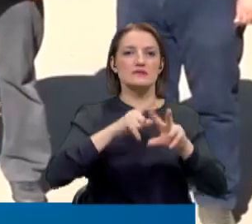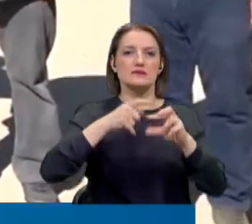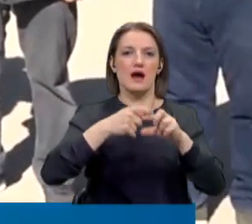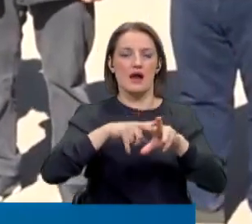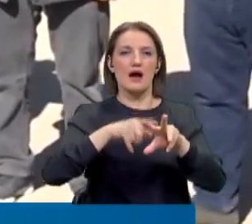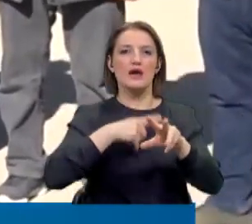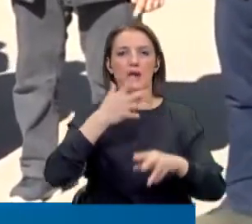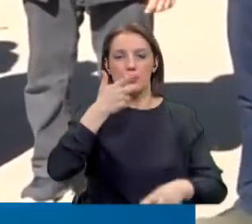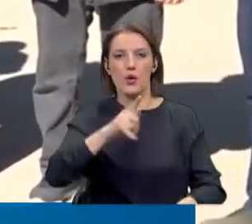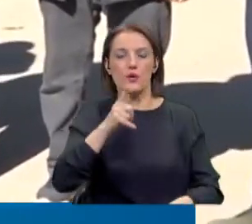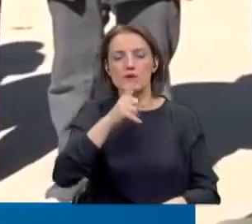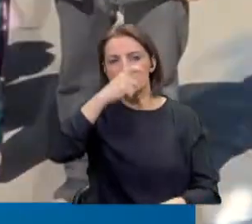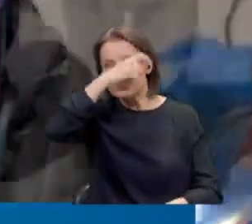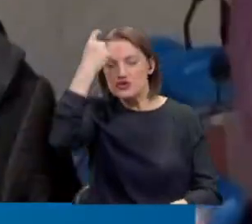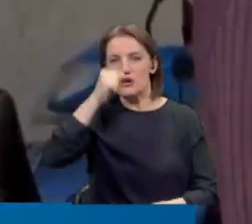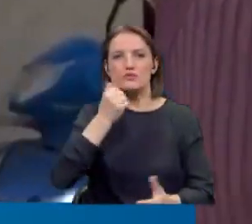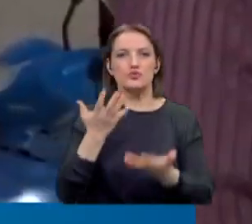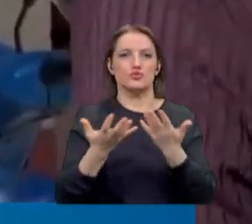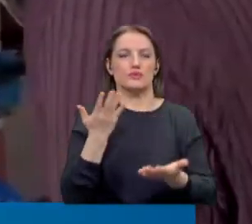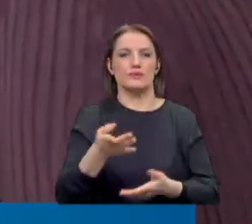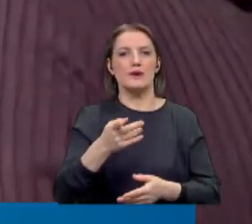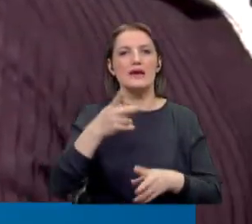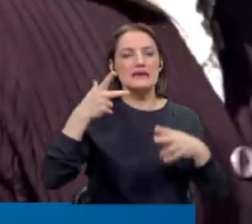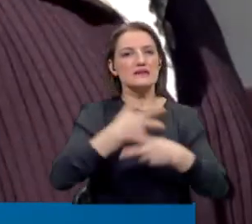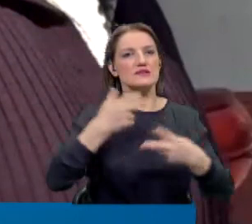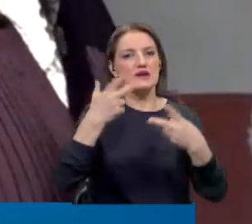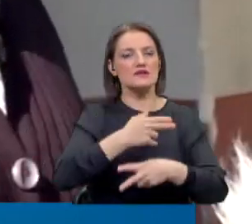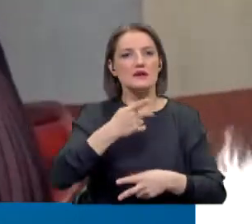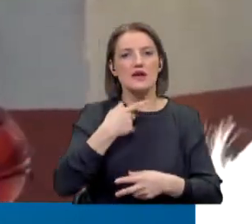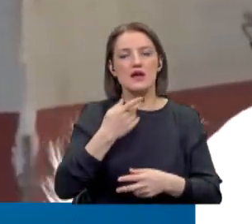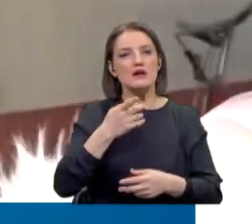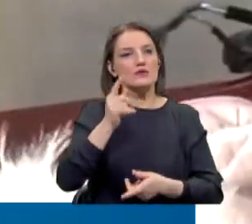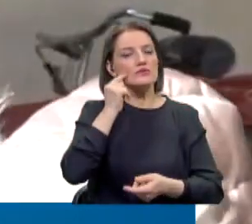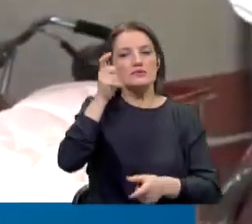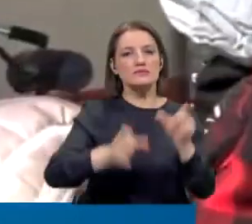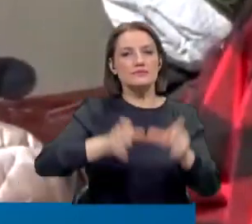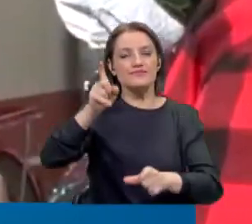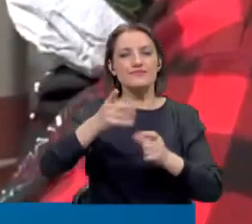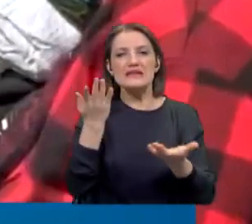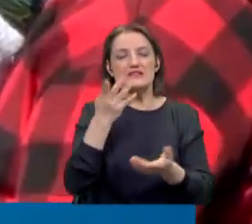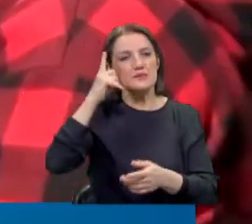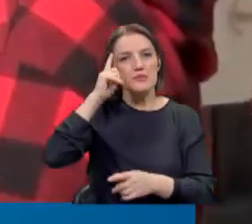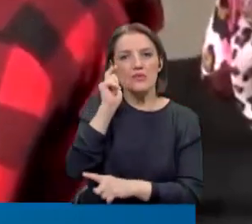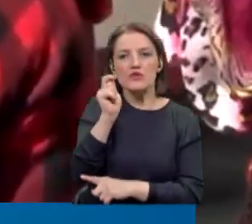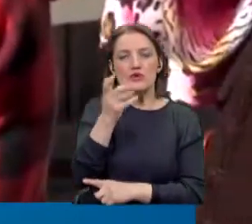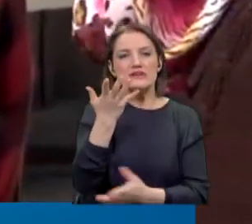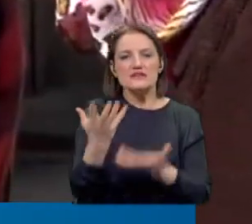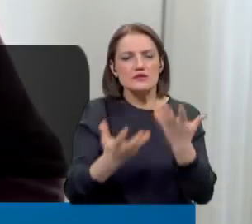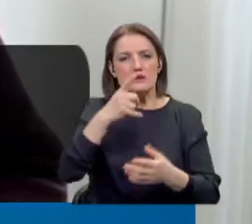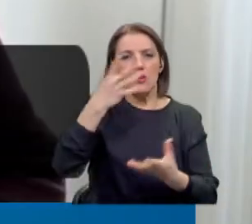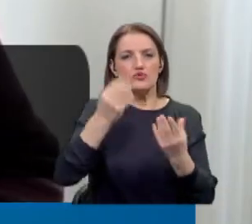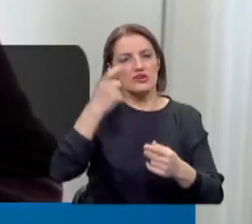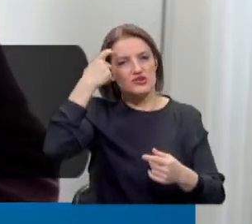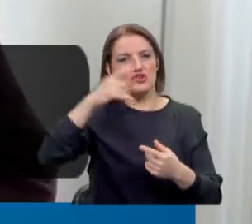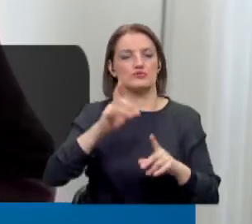ısınma yöntemi sıcak su. Ancak kesintiler nedeniyle tüketici neyle ısınacağını, hangi yola başvuracağını şaşırmış durumda.